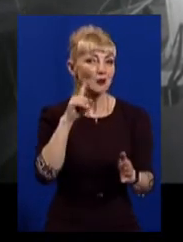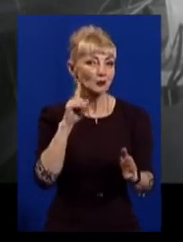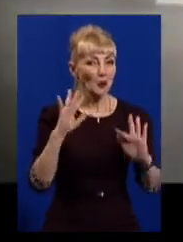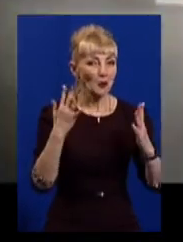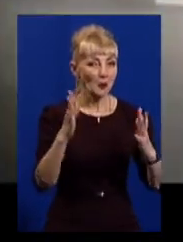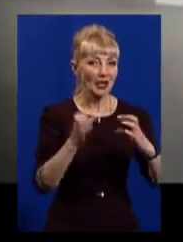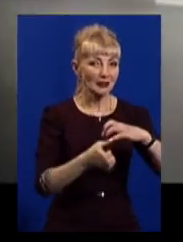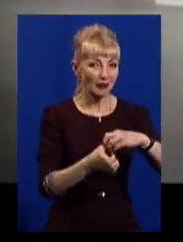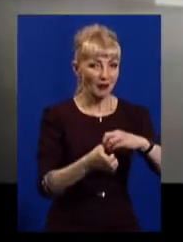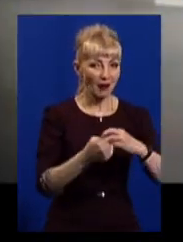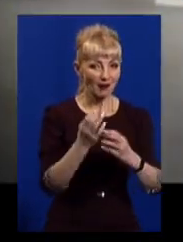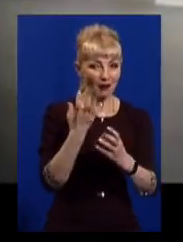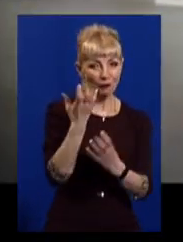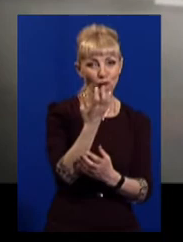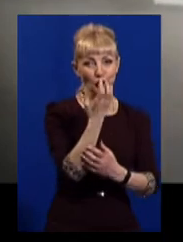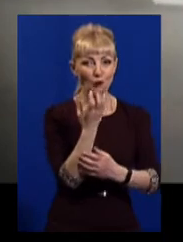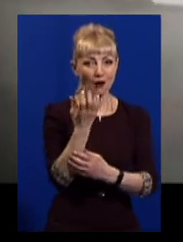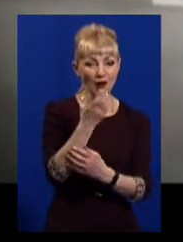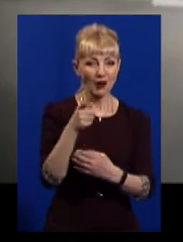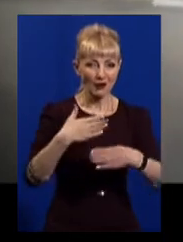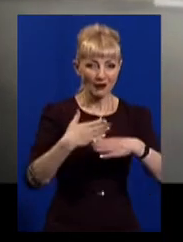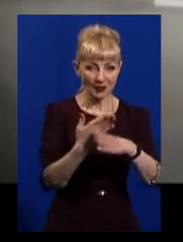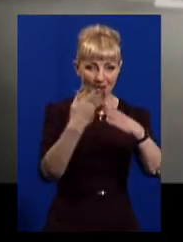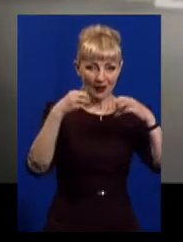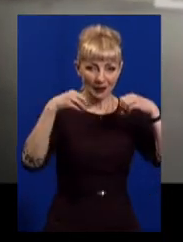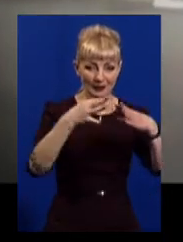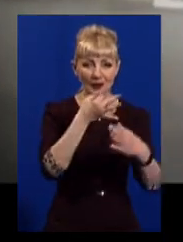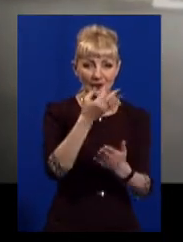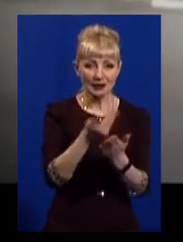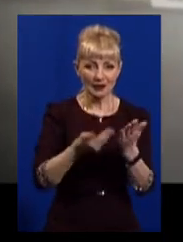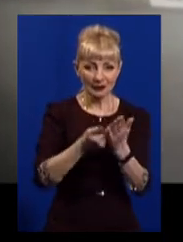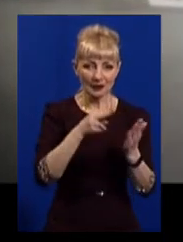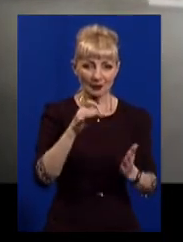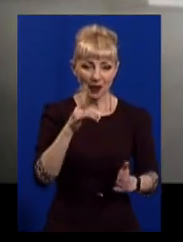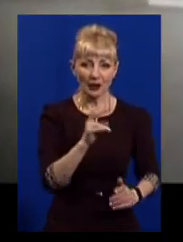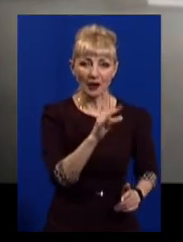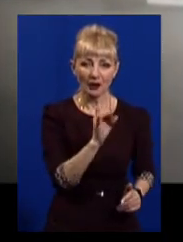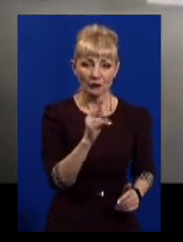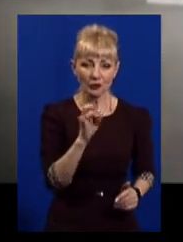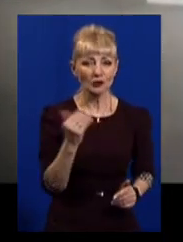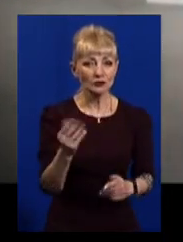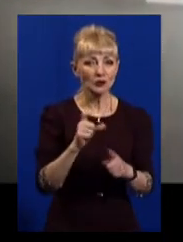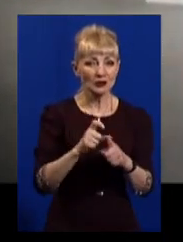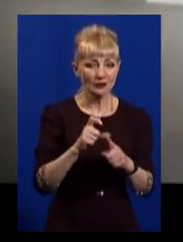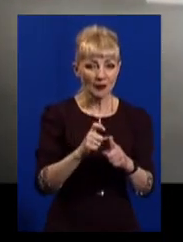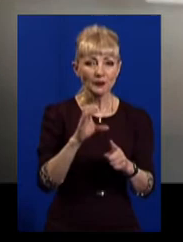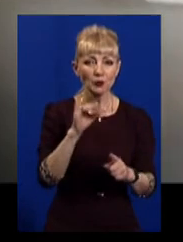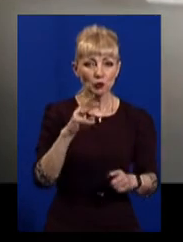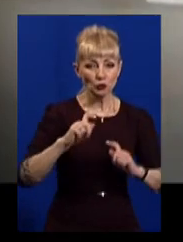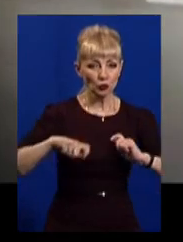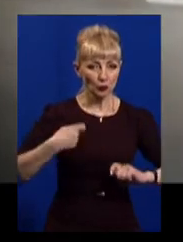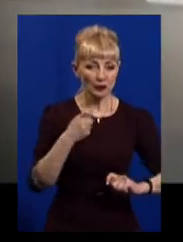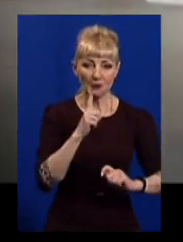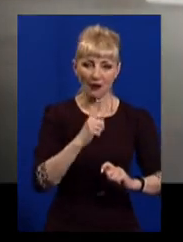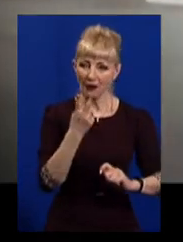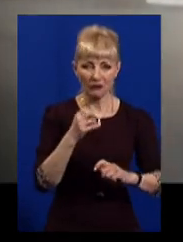грибами в руках. Підлітки також розбили ліхтарі, говорить речник парку Андрій Кравченко. За його словами, суму збитків вони ще не